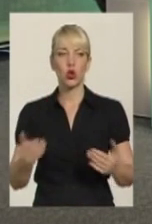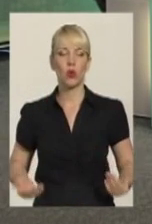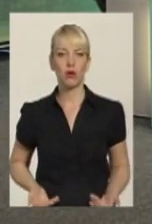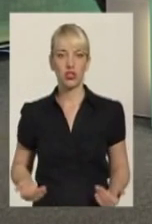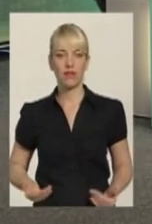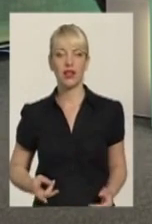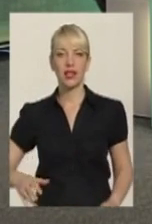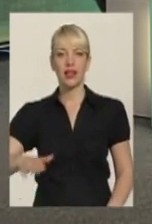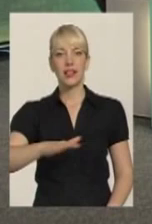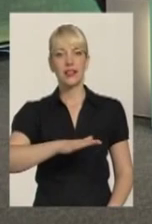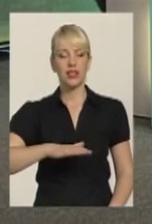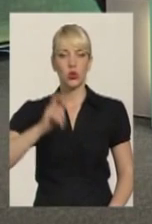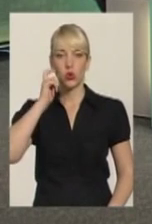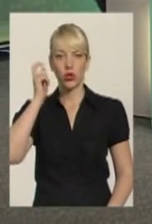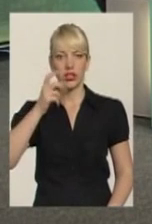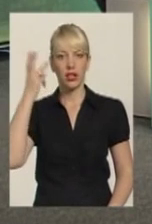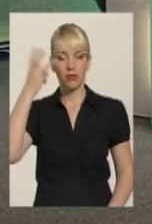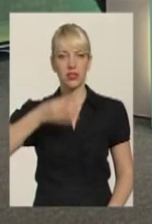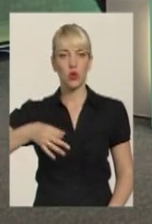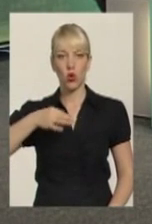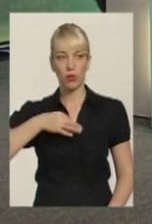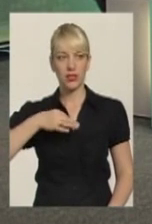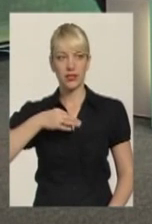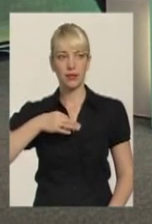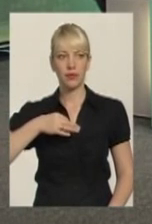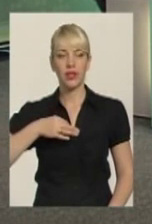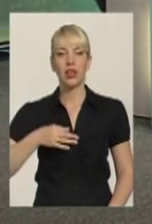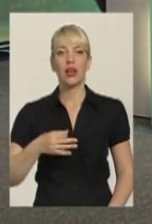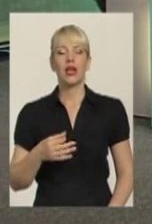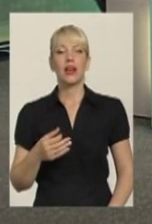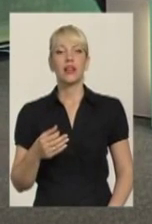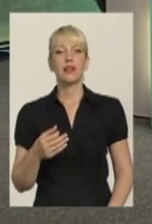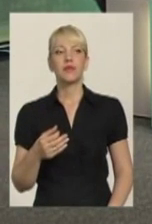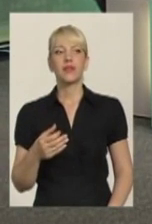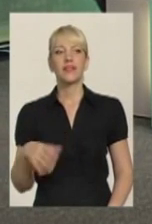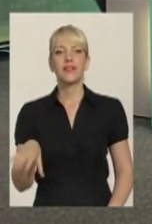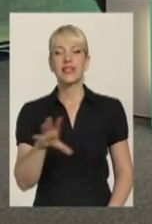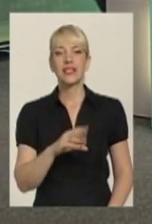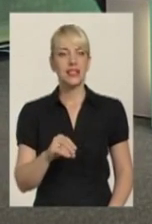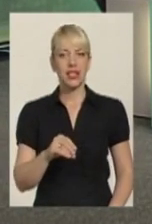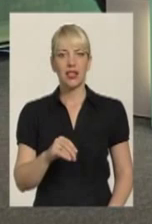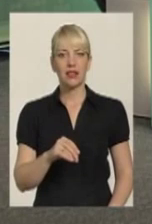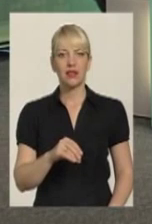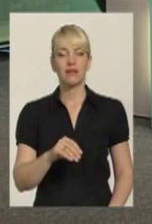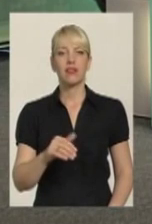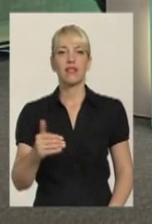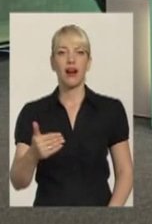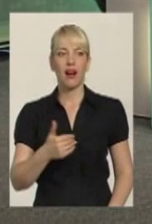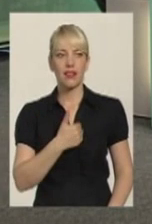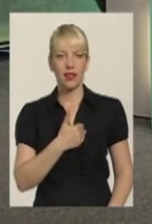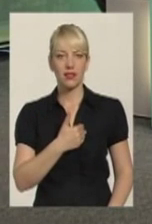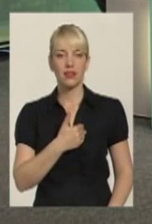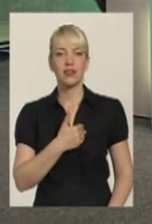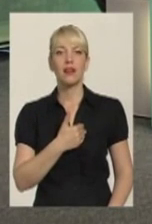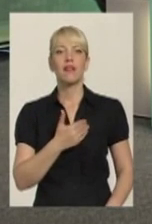на території України, в Хмельницькій області, про які я більше інформував, все до єдиного хочуть бути